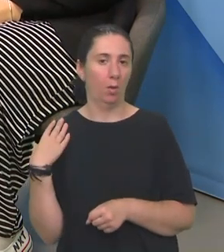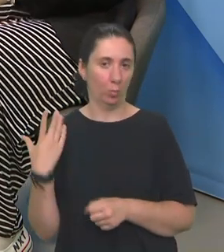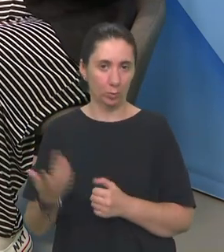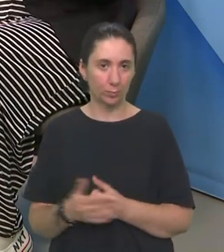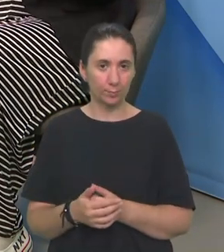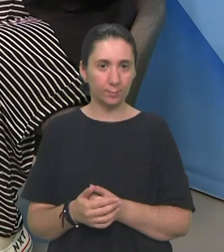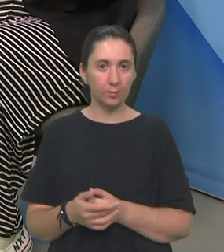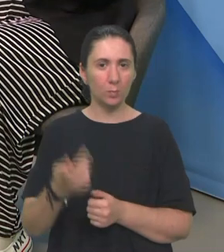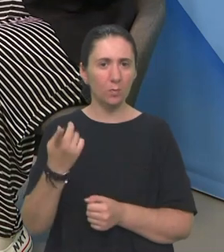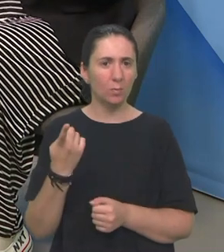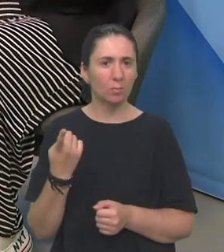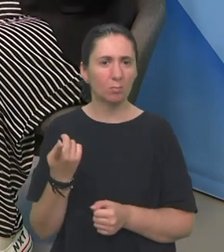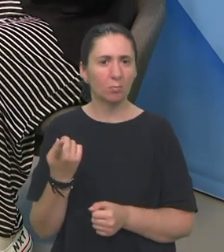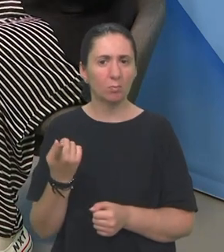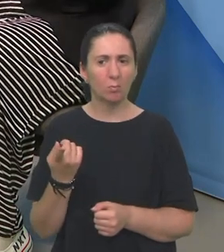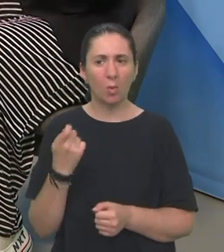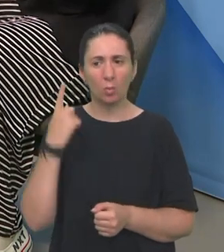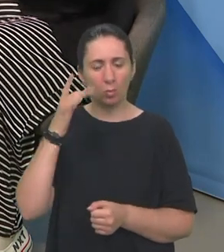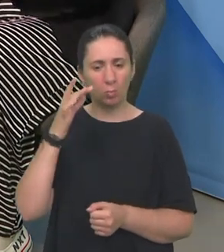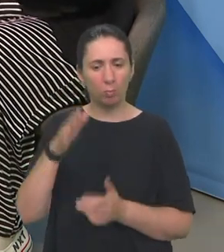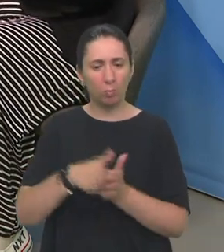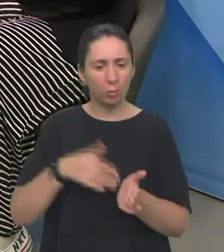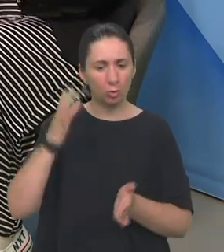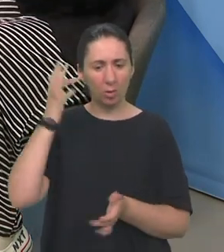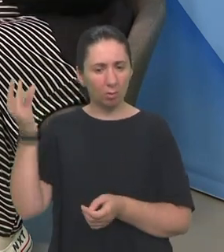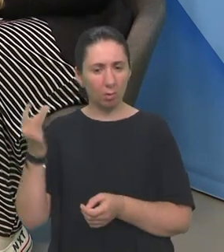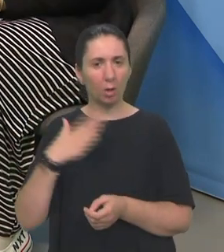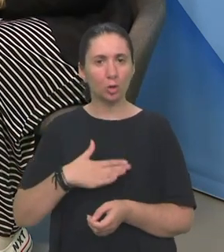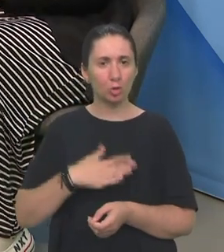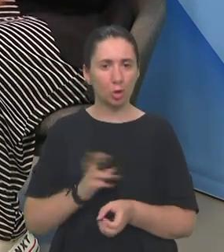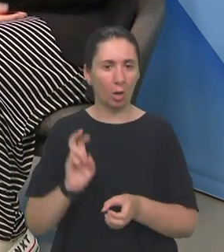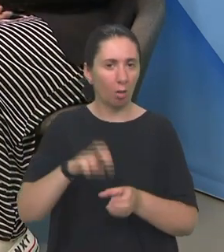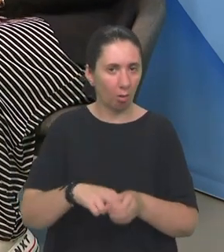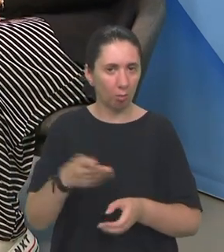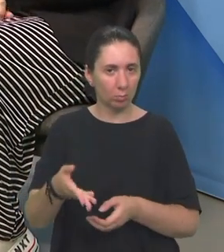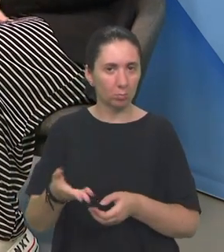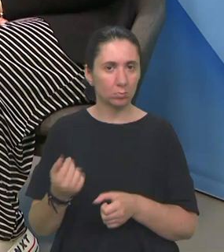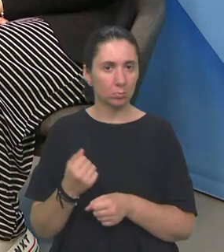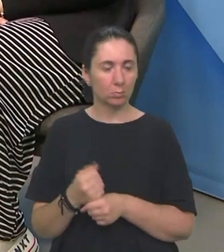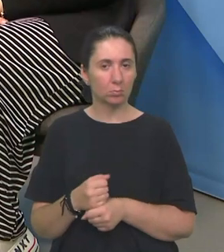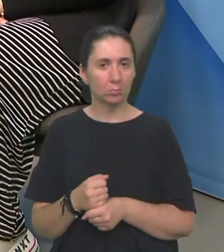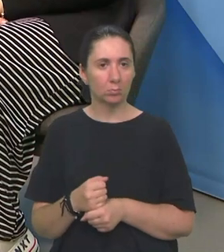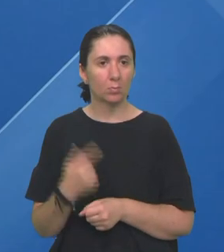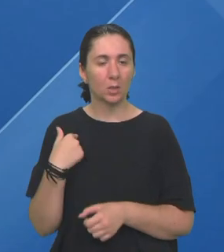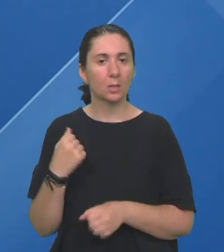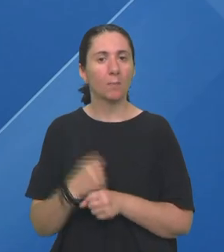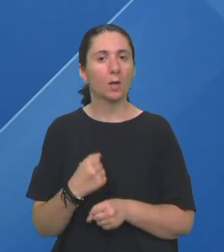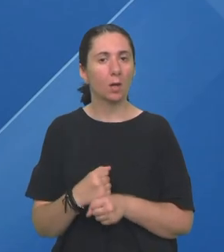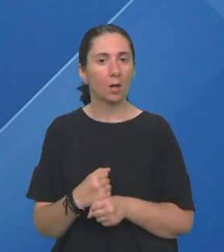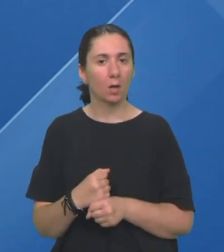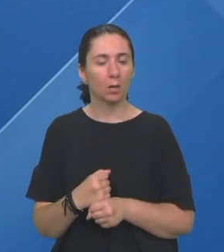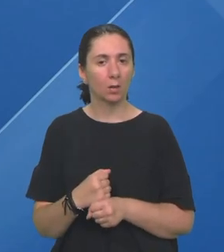opterećenje A odakle uopće početna ideja, početna želja da se upustite? Pa ja sam radila